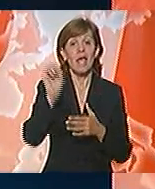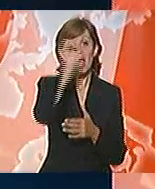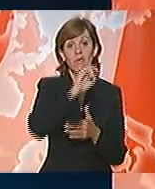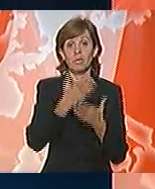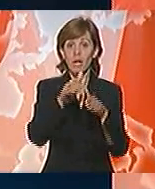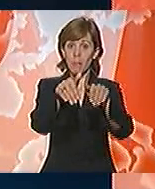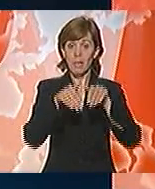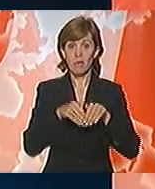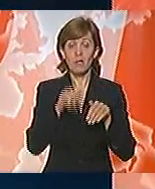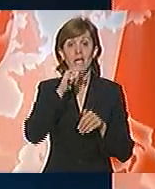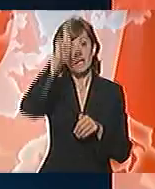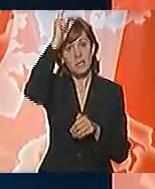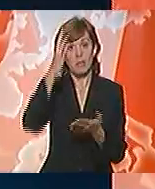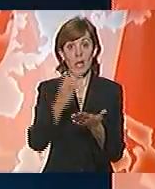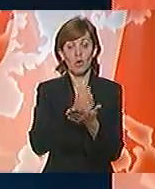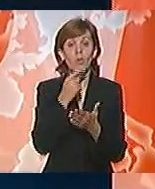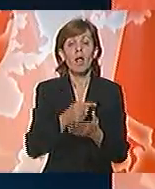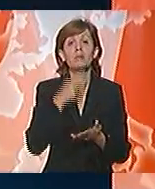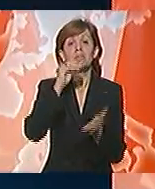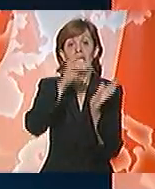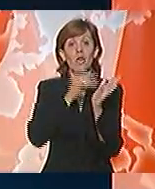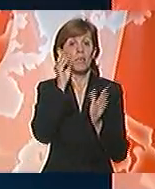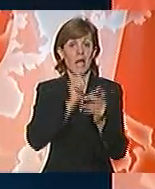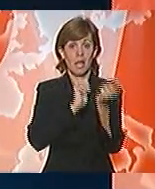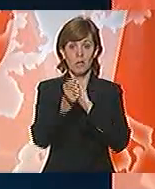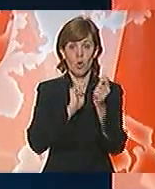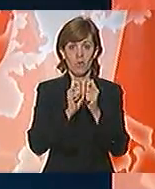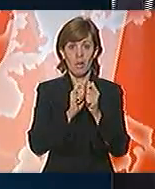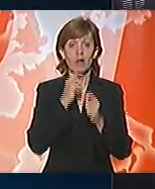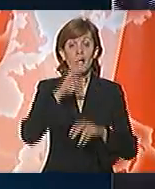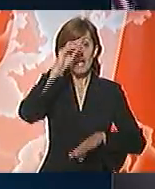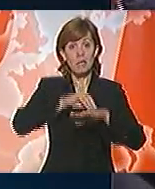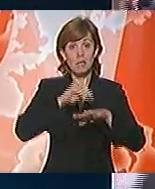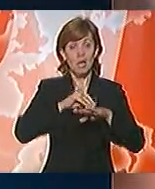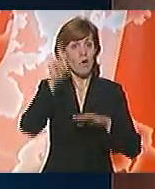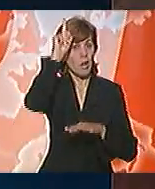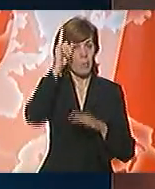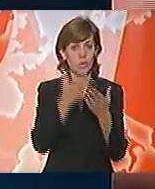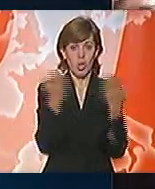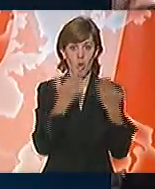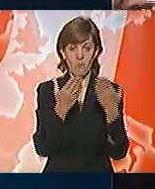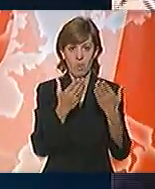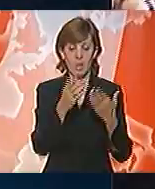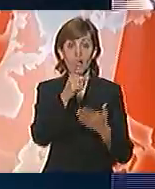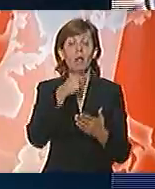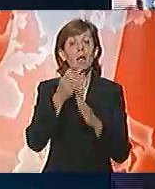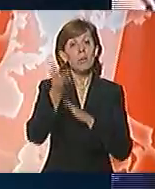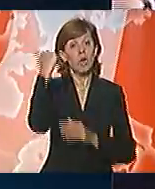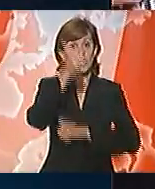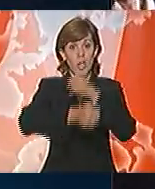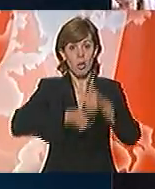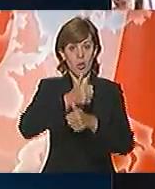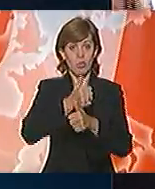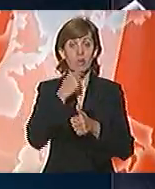prihvatiti i Srbija dobiti datum za pregovore. U izjavi za Deutsche Welle u Berlinu, gde je kao prošlogodišnji